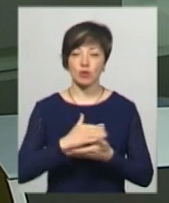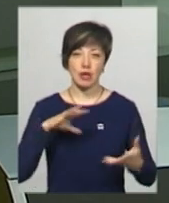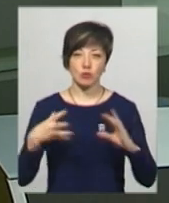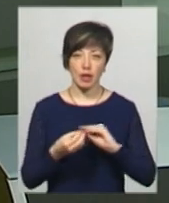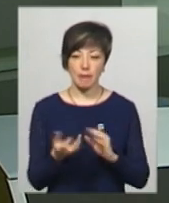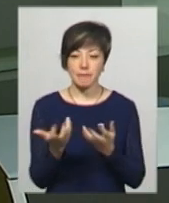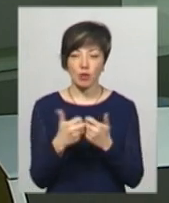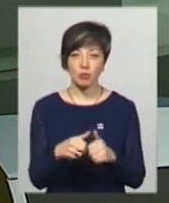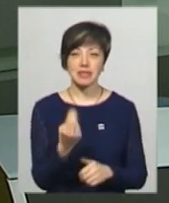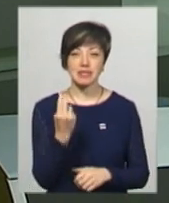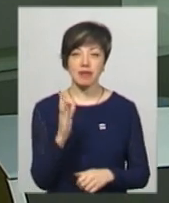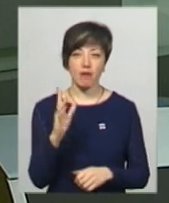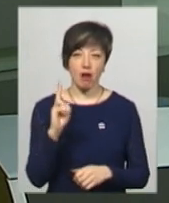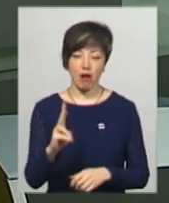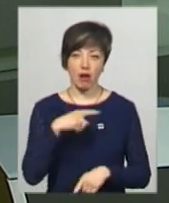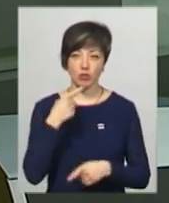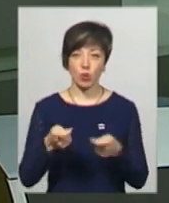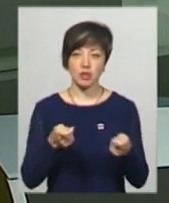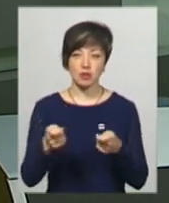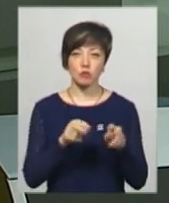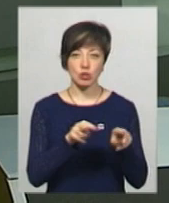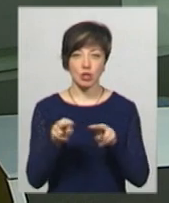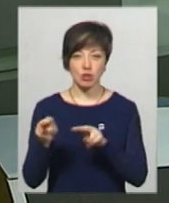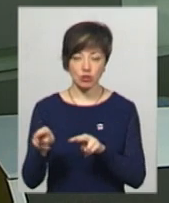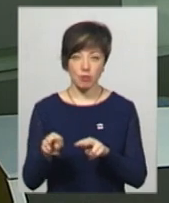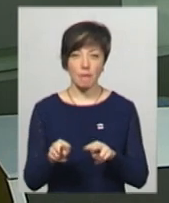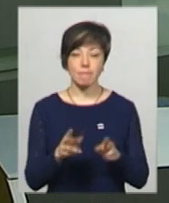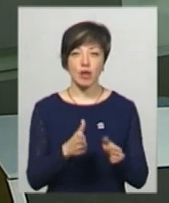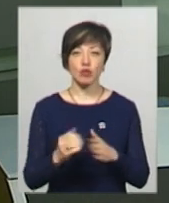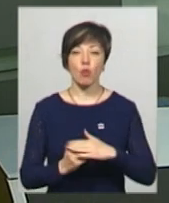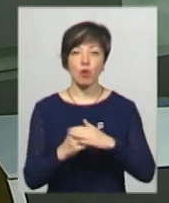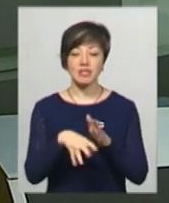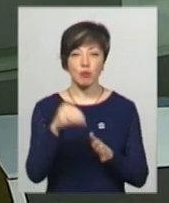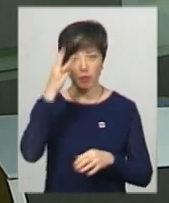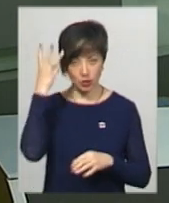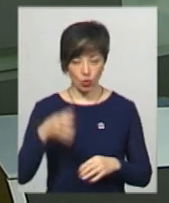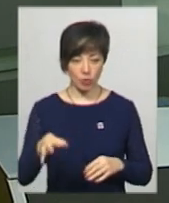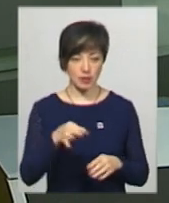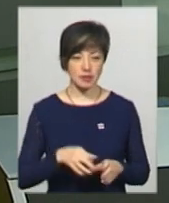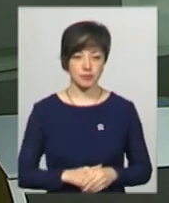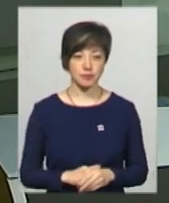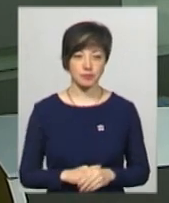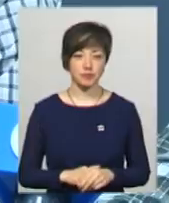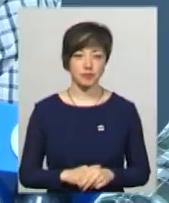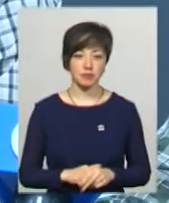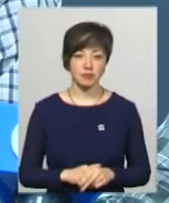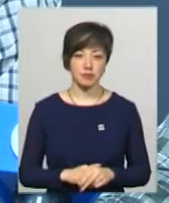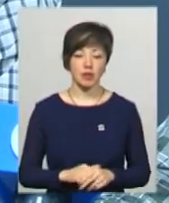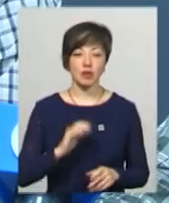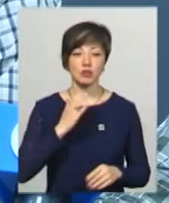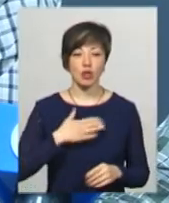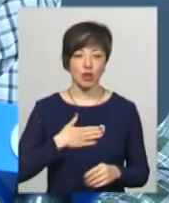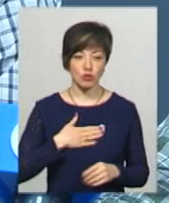підрахунку ЦВК. Про це каже координатор спостереження мережі «Опора» за виборами Хмельницької області Андрій Попик. За